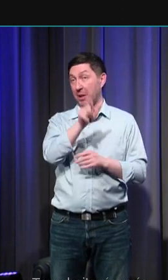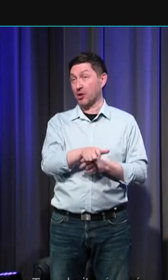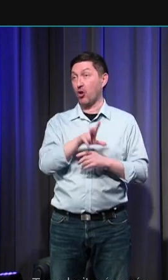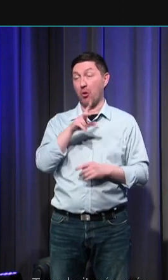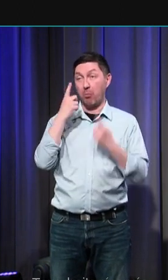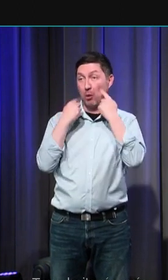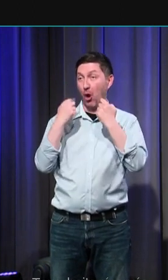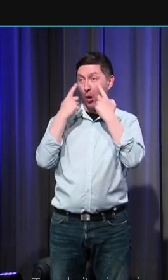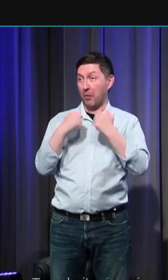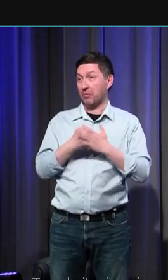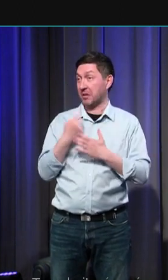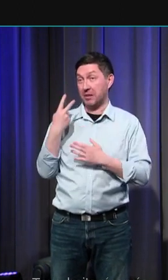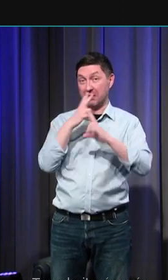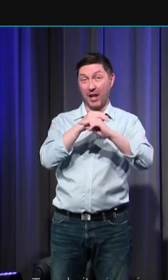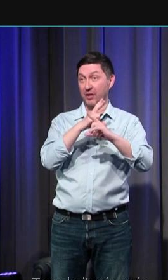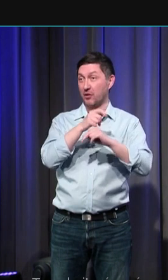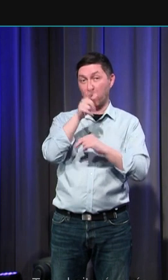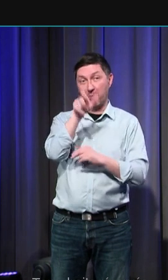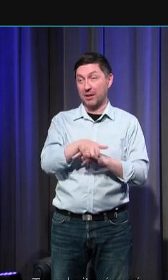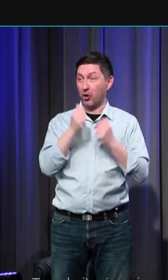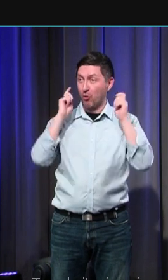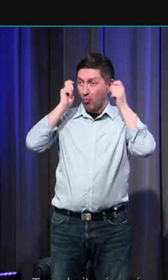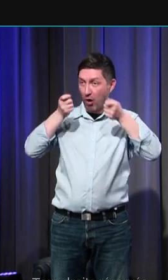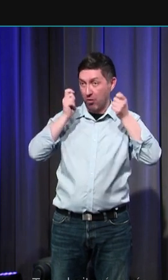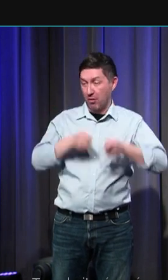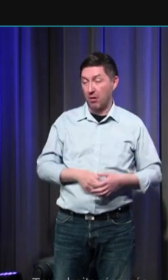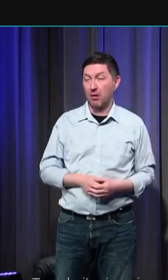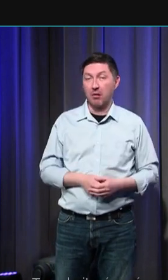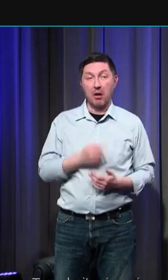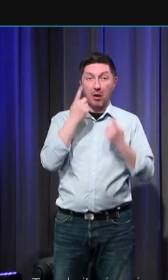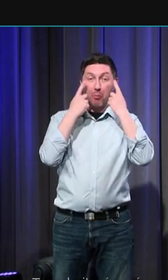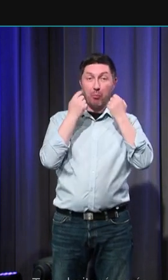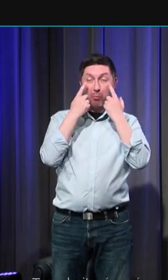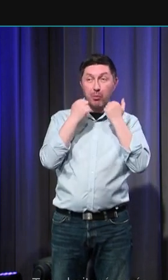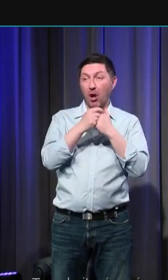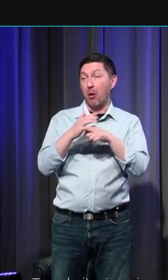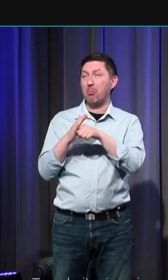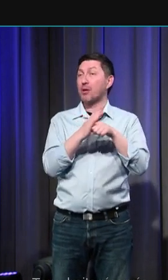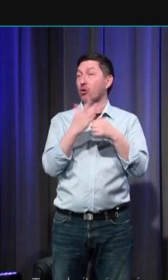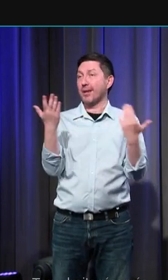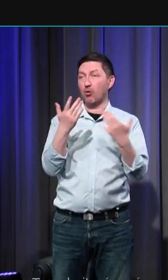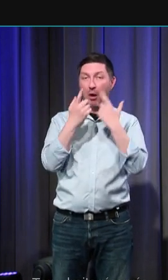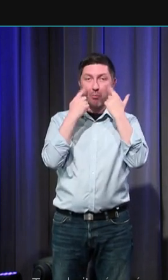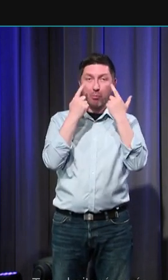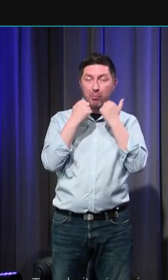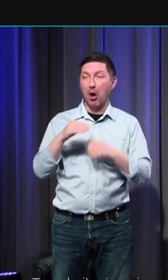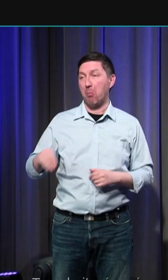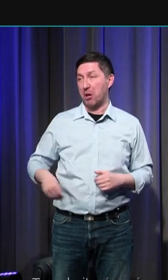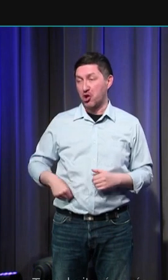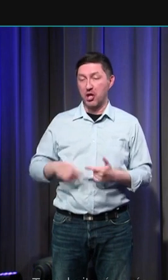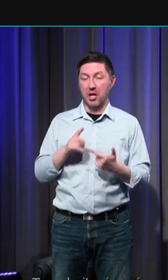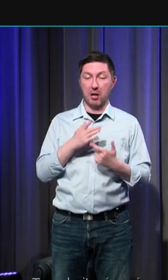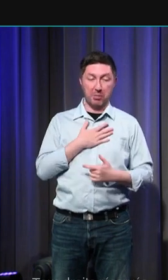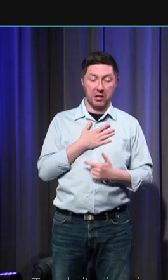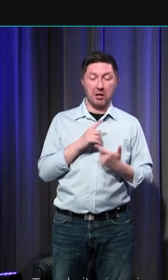pleure. Voilà sa définition de l'état monastique. Il pleure en priorité ses péchés, puis ceux de l'humanité,